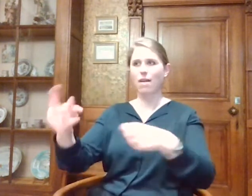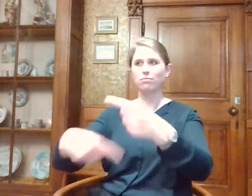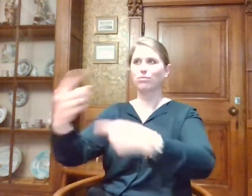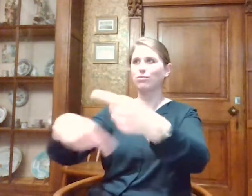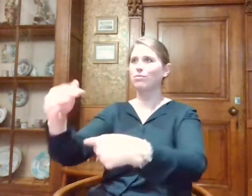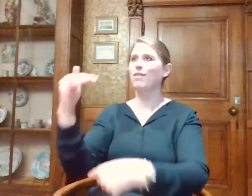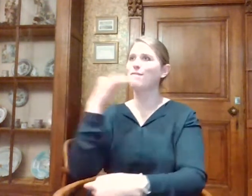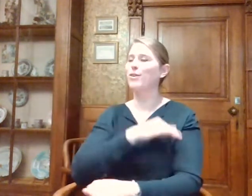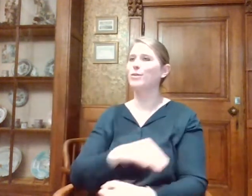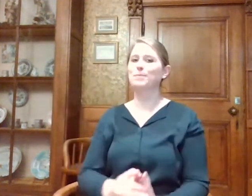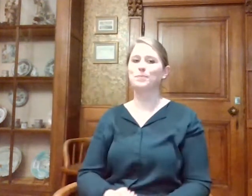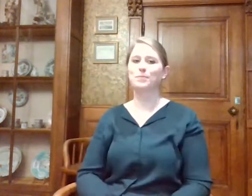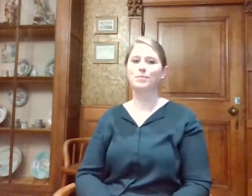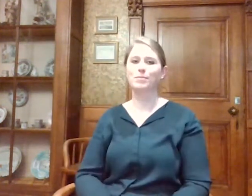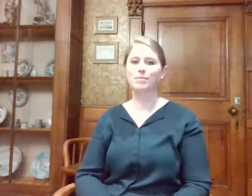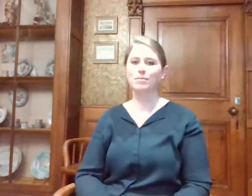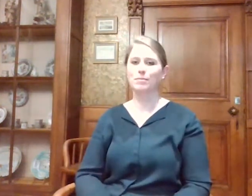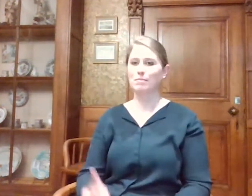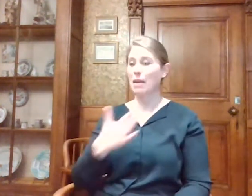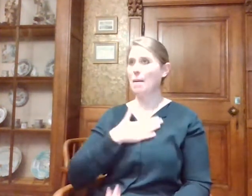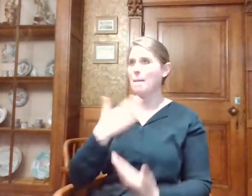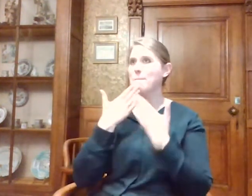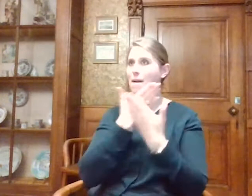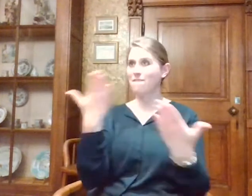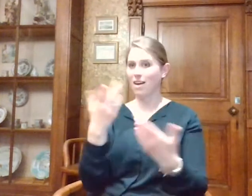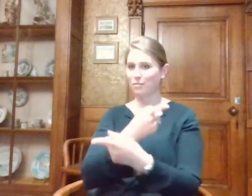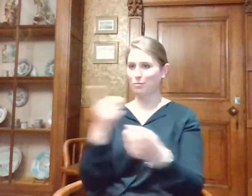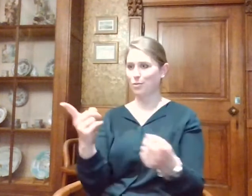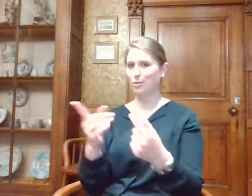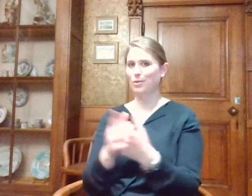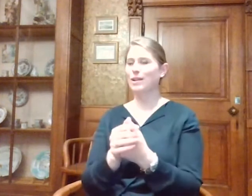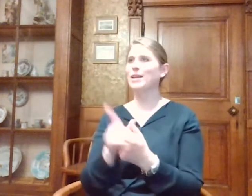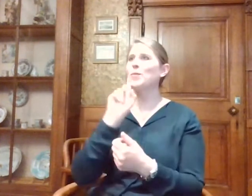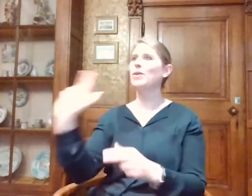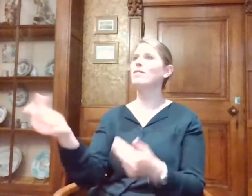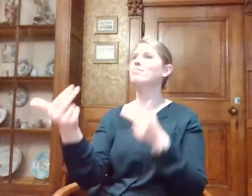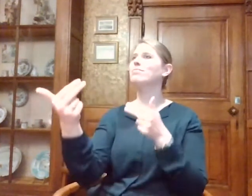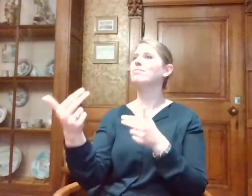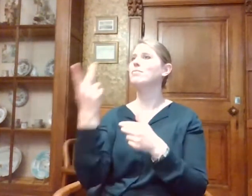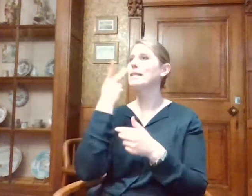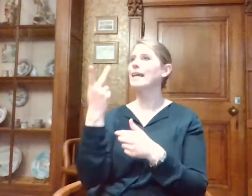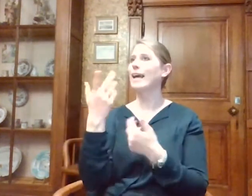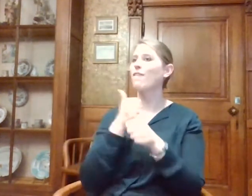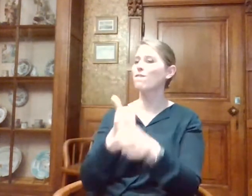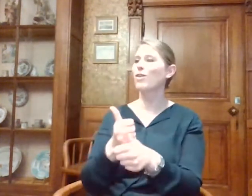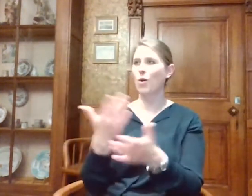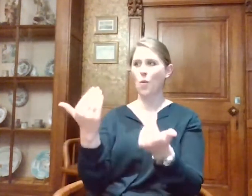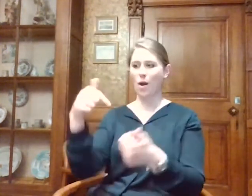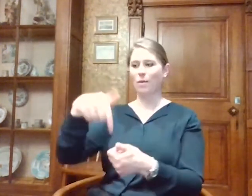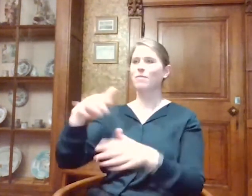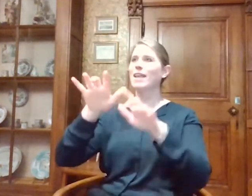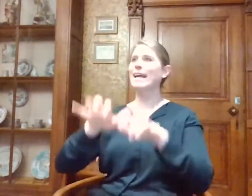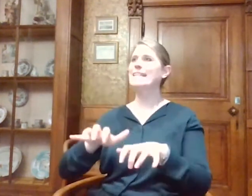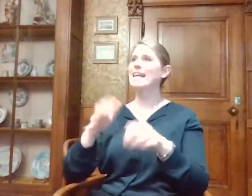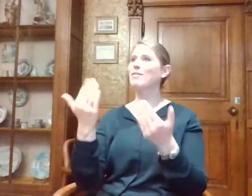snel vooruit. Dus mijn vraag is eigenlijk aan jullie, waarom jullie je voor deze sessie hadden